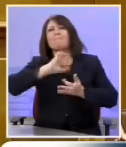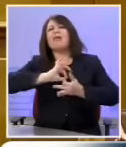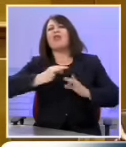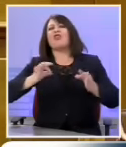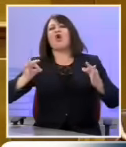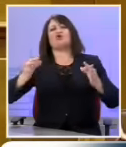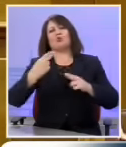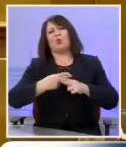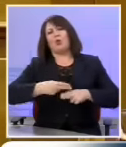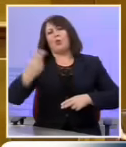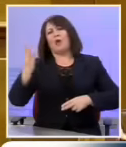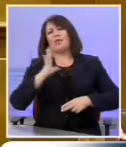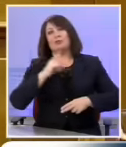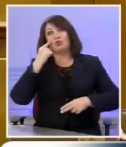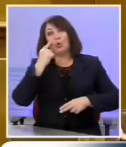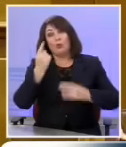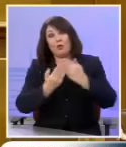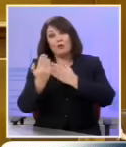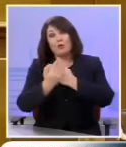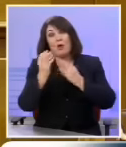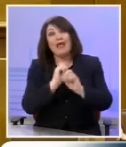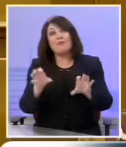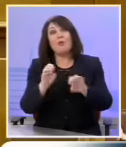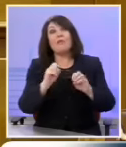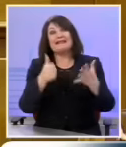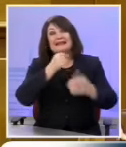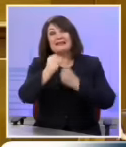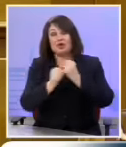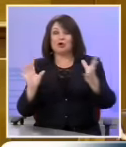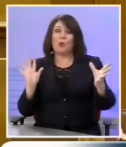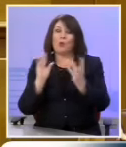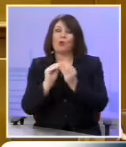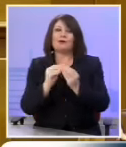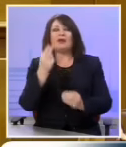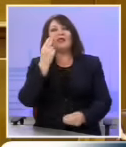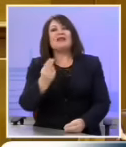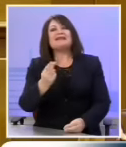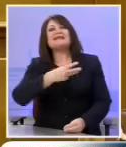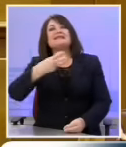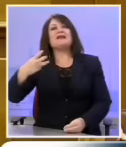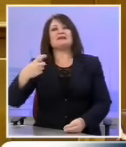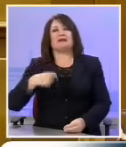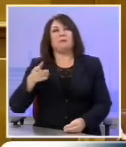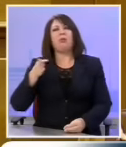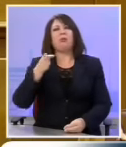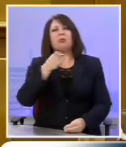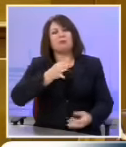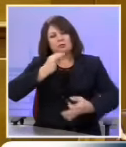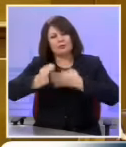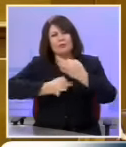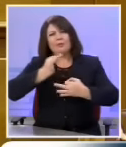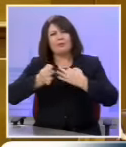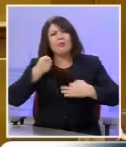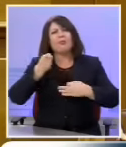και δείτε τις πρωινές εκπομπές των τελευταίων έξι ετών. Δείτε τα στελέχη του ΣΥΡΙΖΑ να εξηγούν